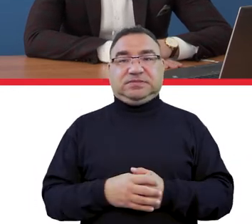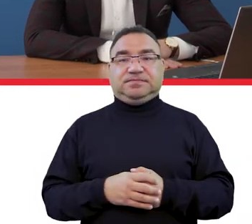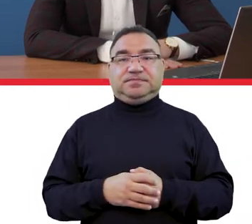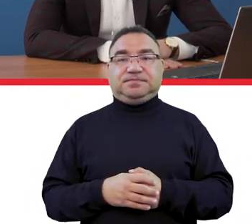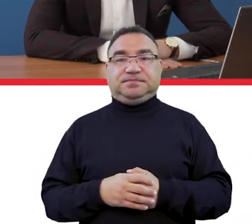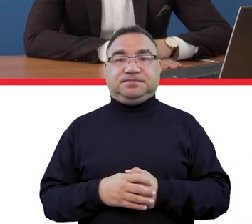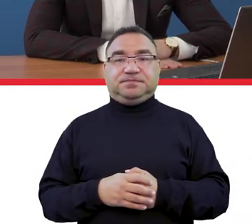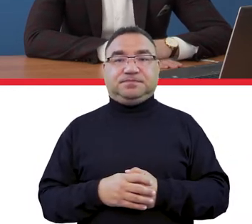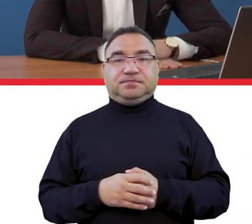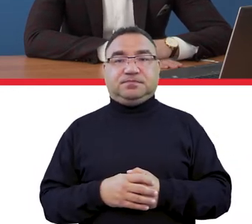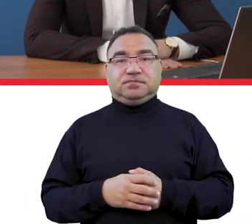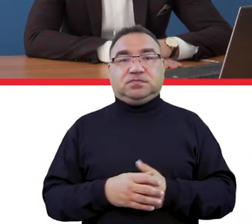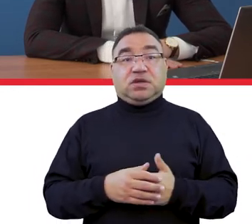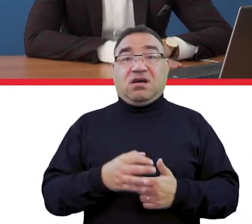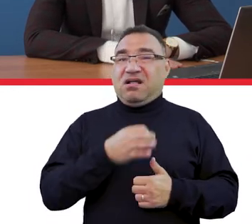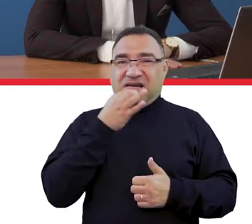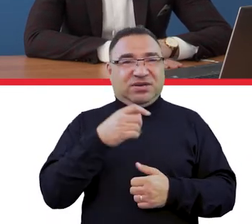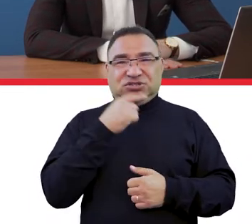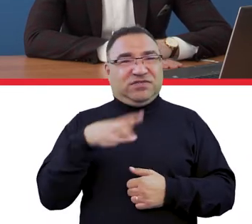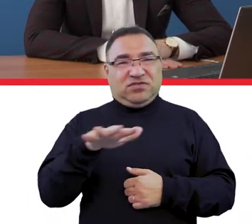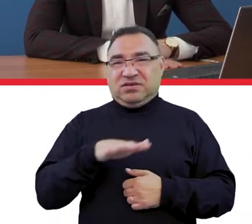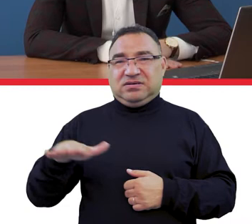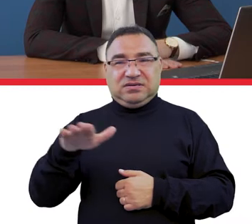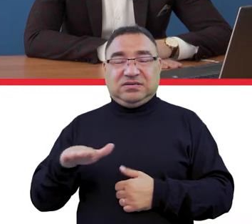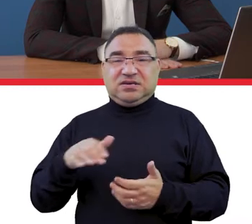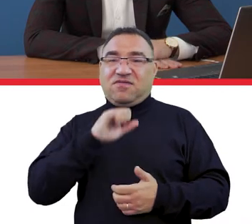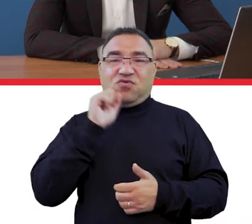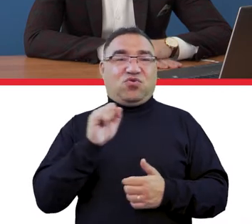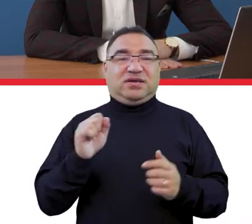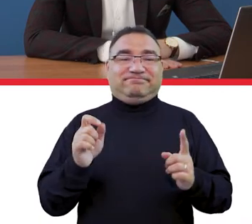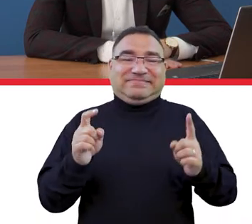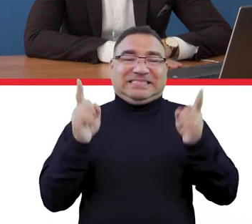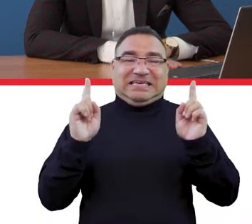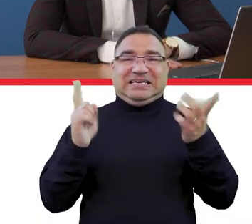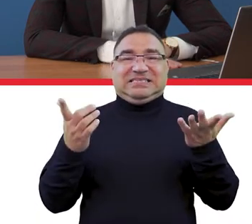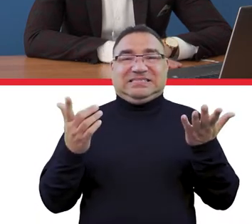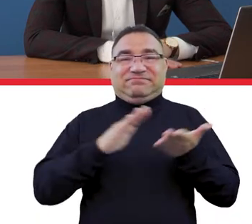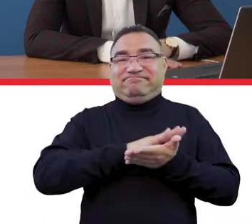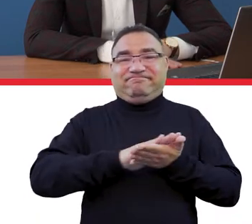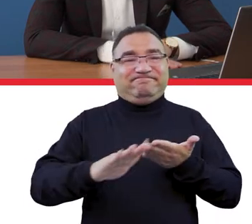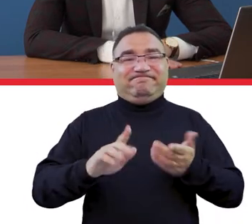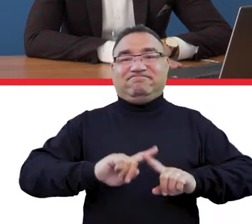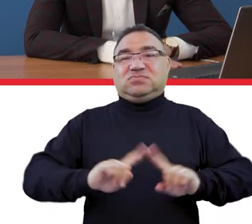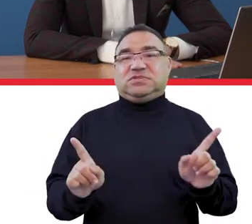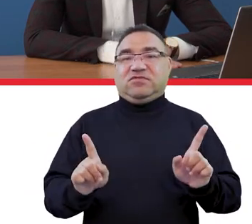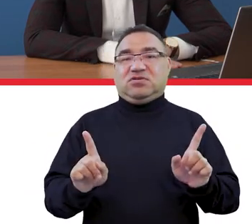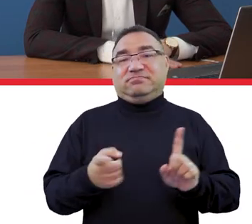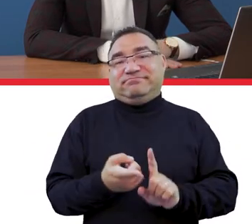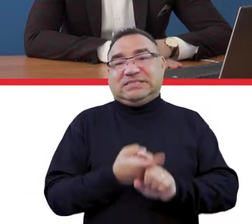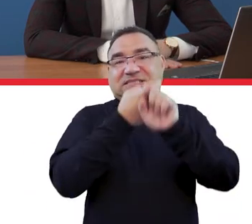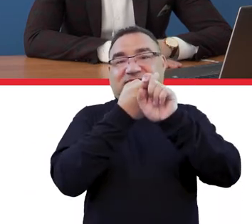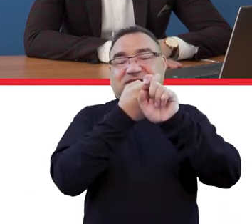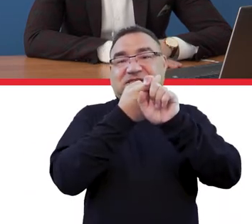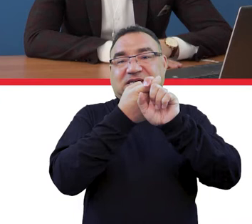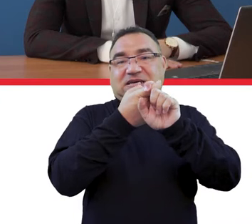ograniczenia takiego typu czerwona strefa i bezwzględnie zalecenia sanitarne, zawieszenia